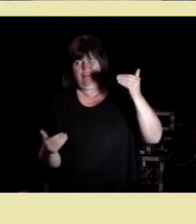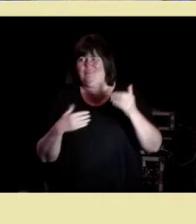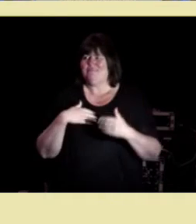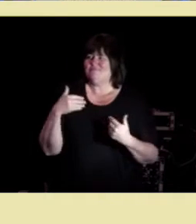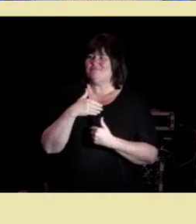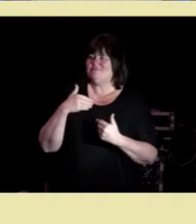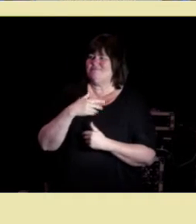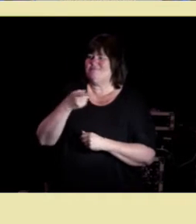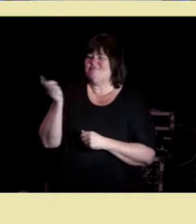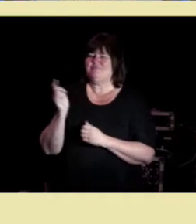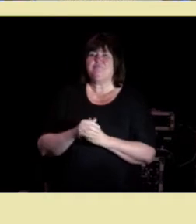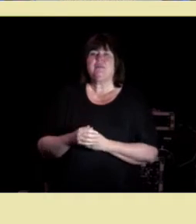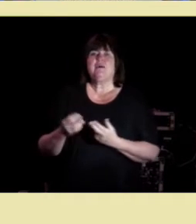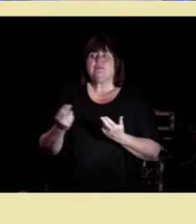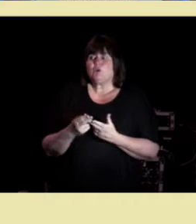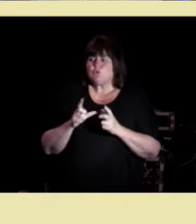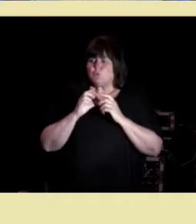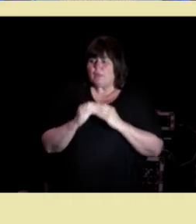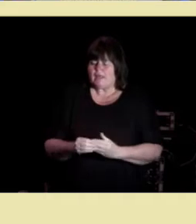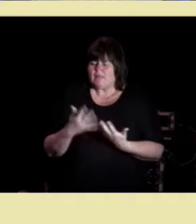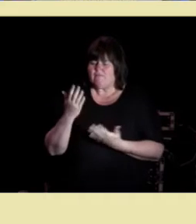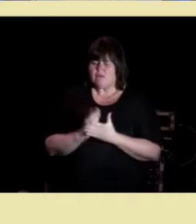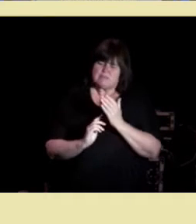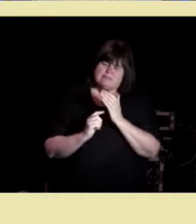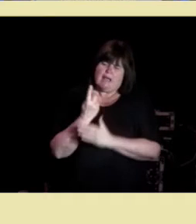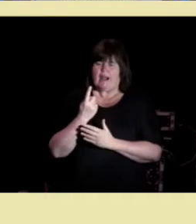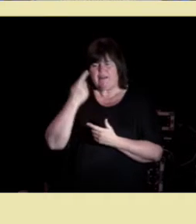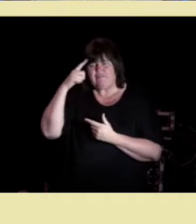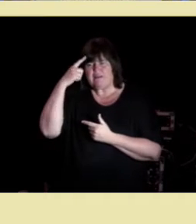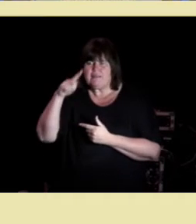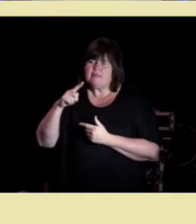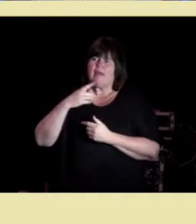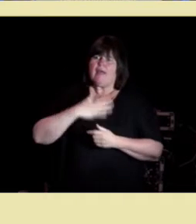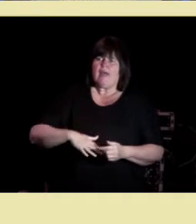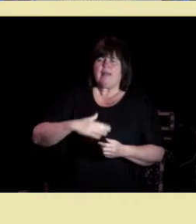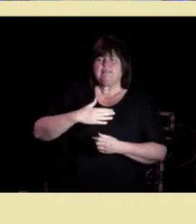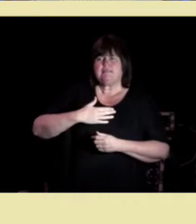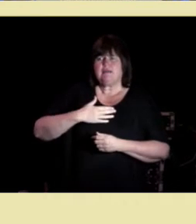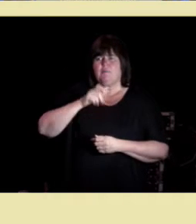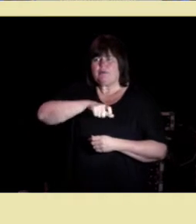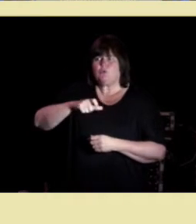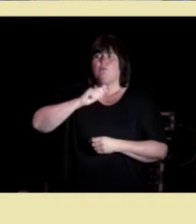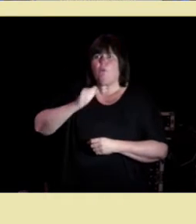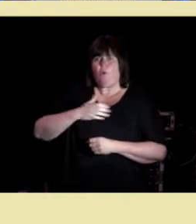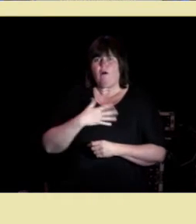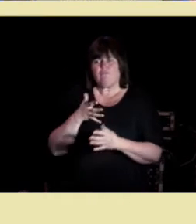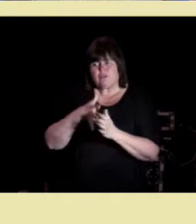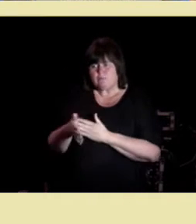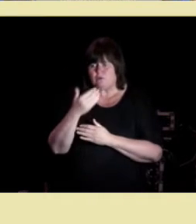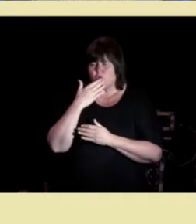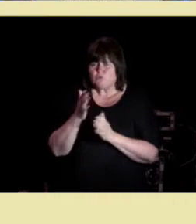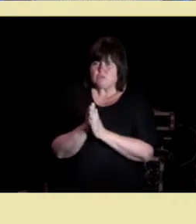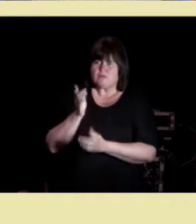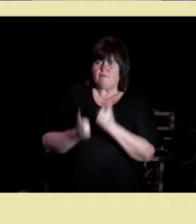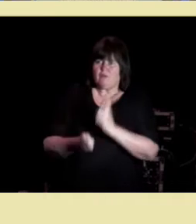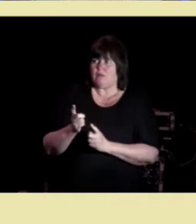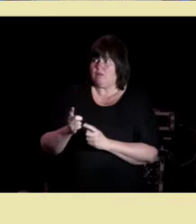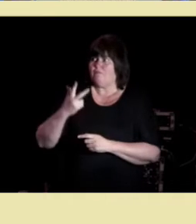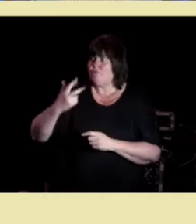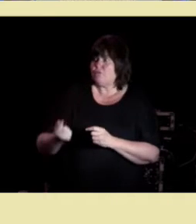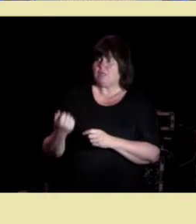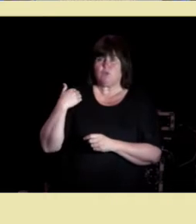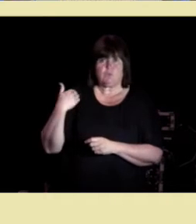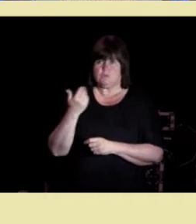Det er også uenighet om hvilke kjerneferdigheter helsepersonellet må ha for å gjennomføre et godt samvalg. For bare tre år siden ble det alt en stor